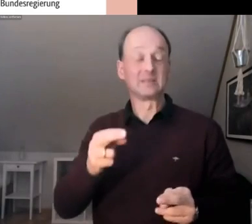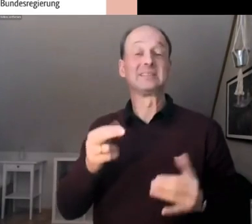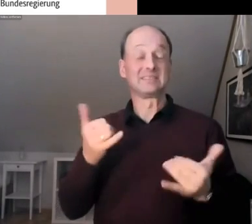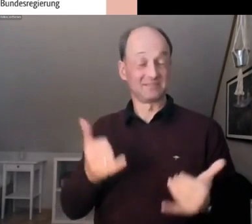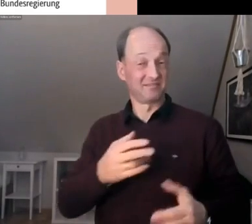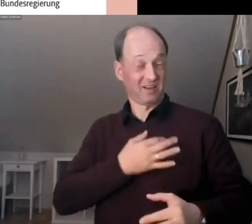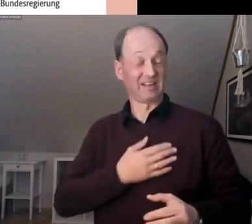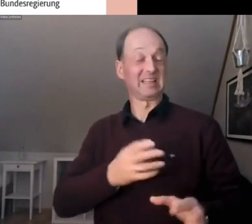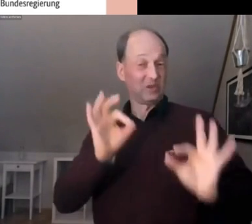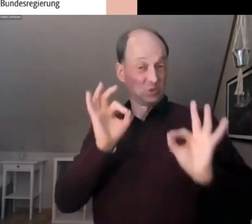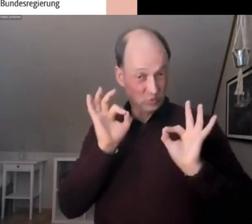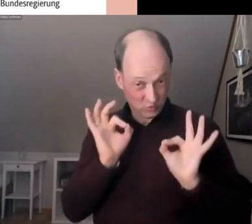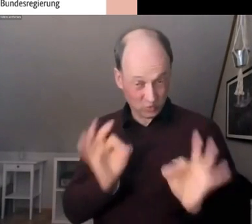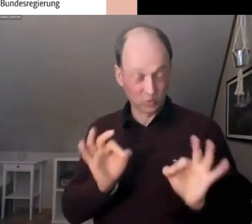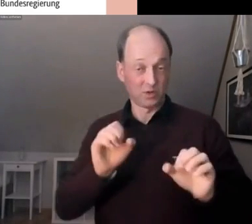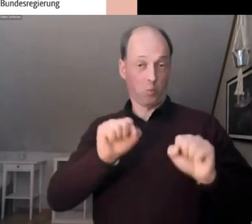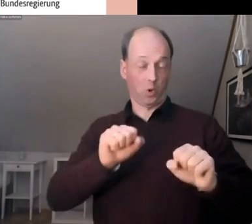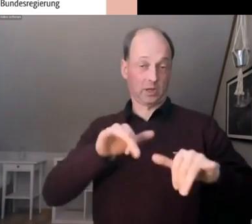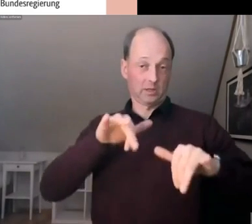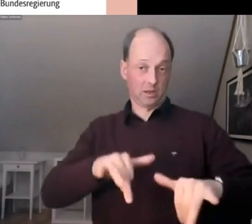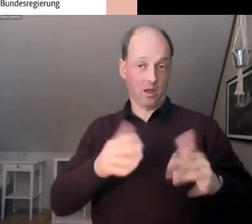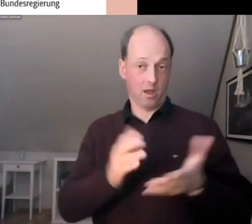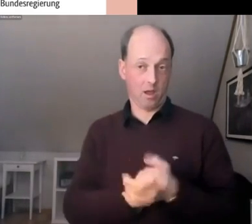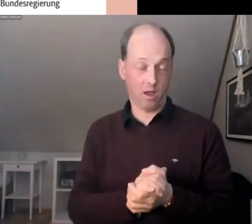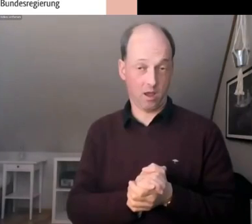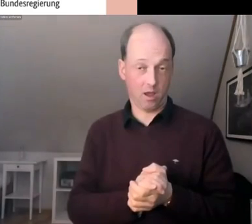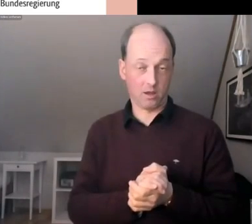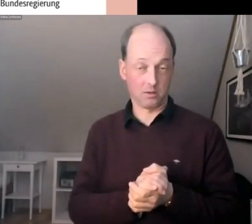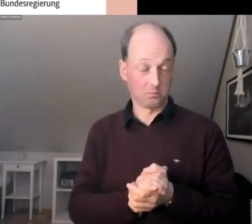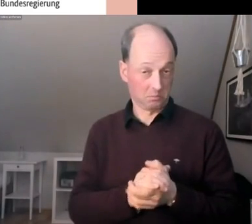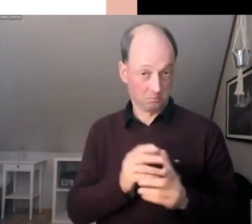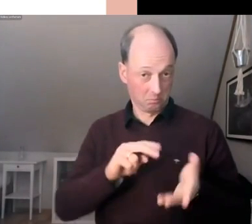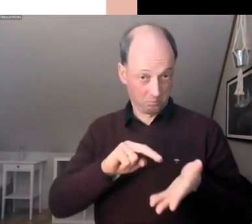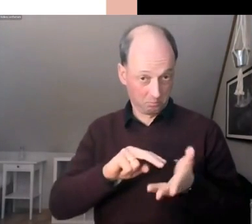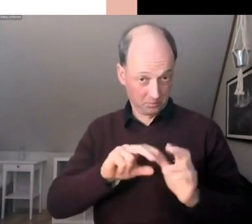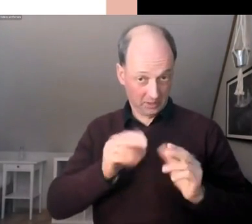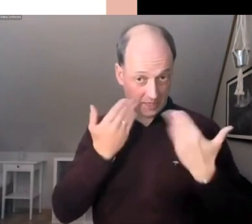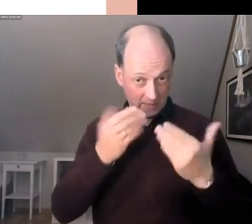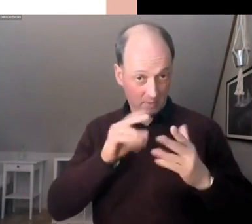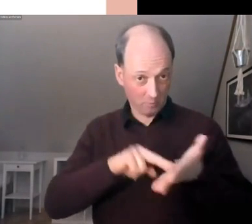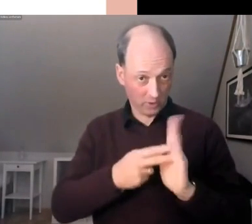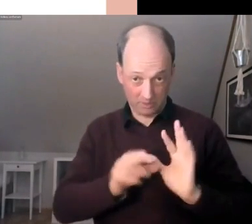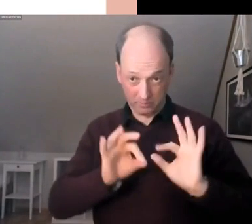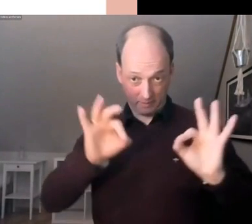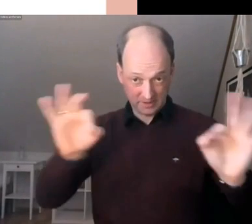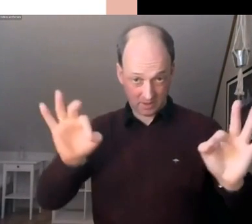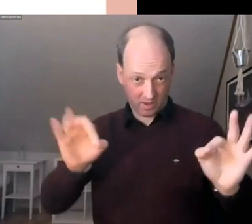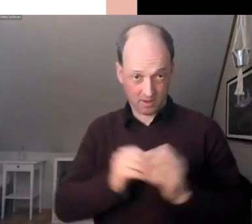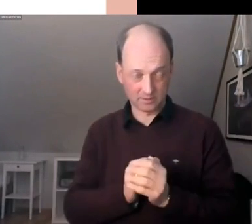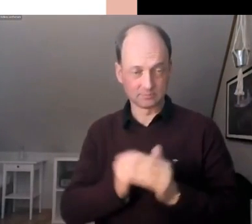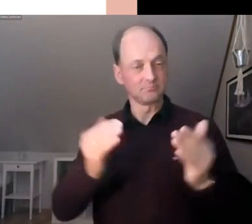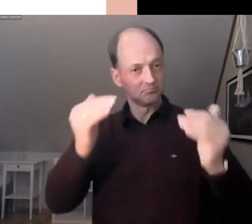gutes Instrument für bessere Klimapolitik? Das sehen wir dann auf der nächsten Folie. Dankeschön.